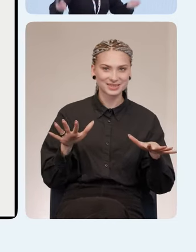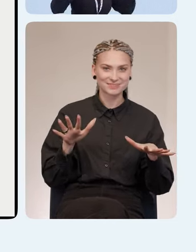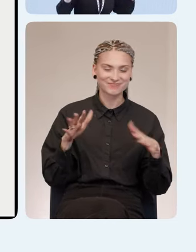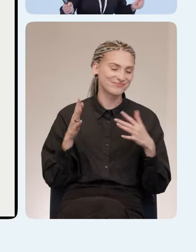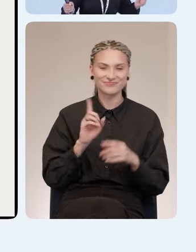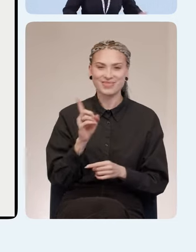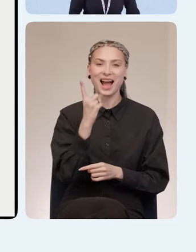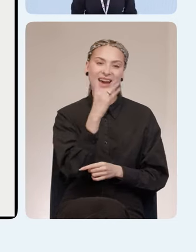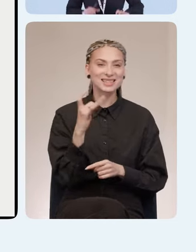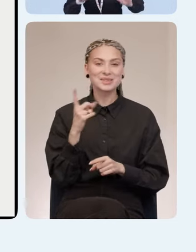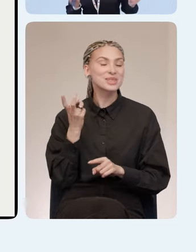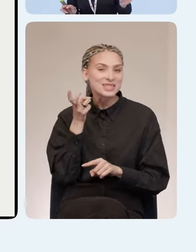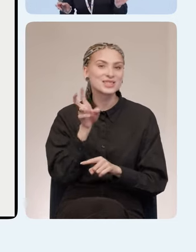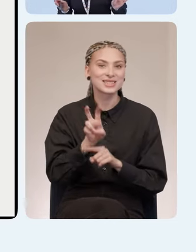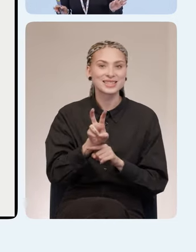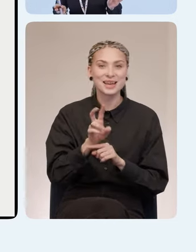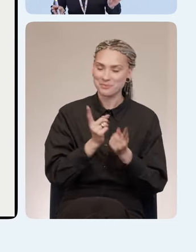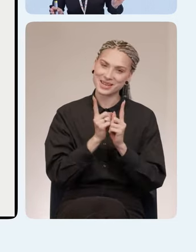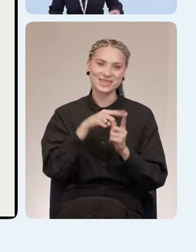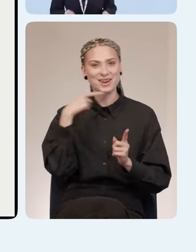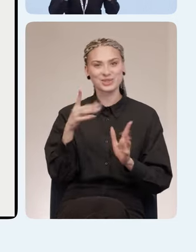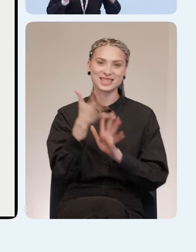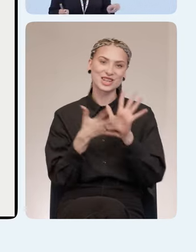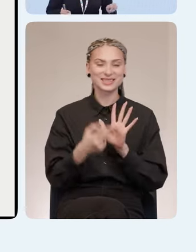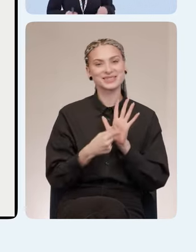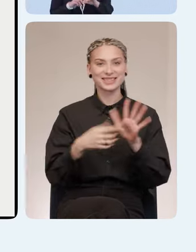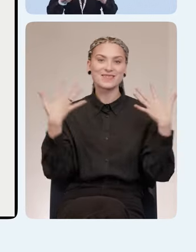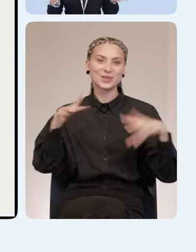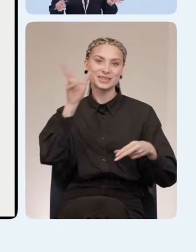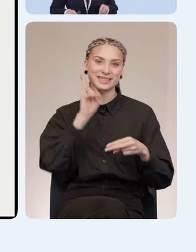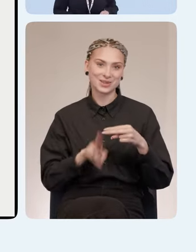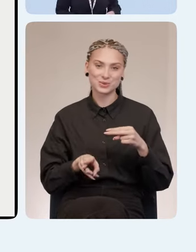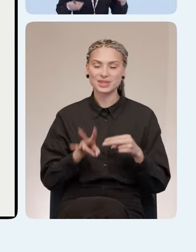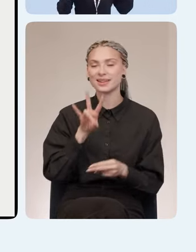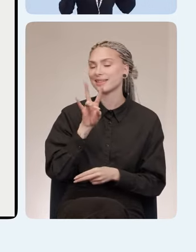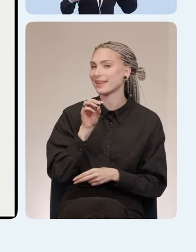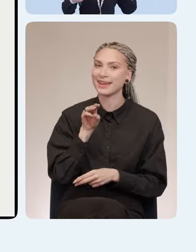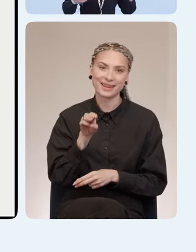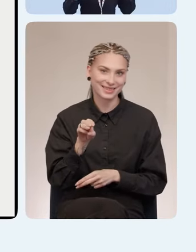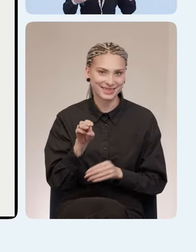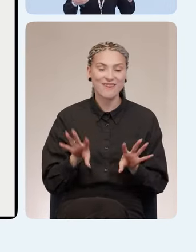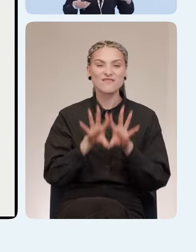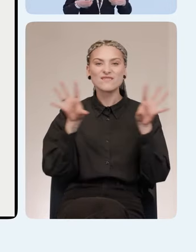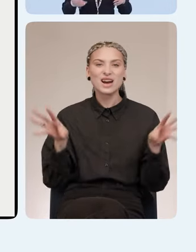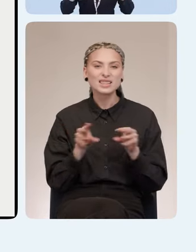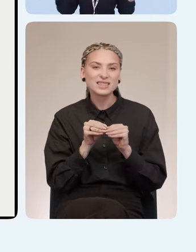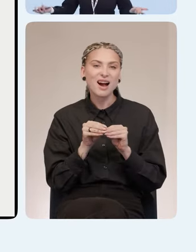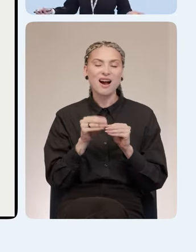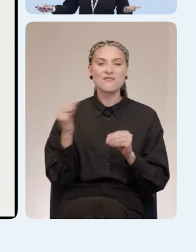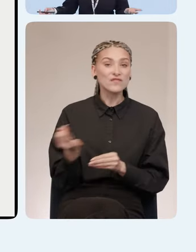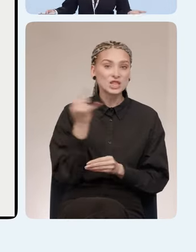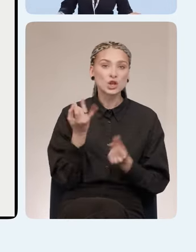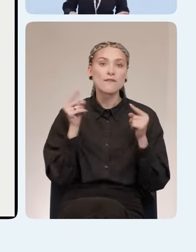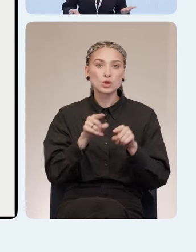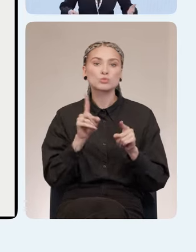Разочек, пришли, перевели на русский жестовый язык, закончили упражнение. Нет. Вся фишка в том, и почему, собственно,